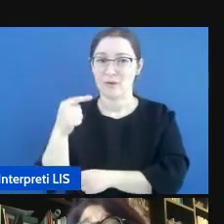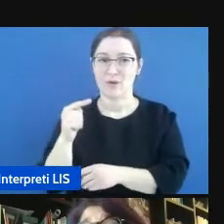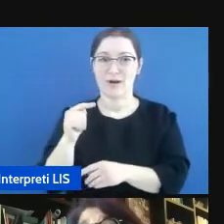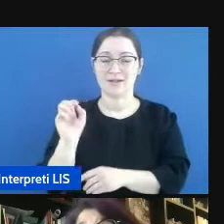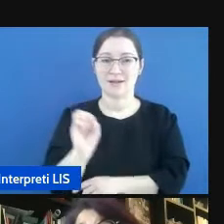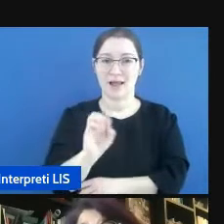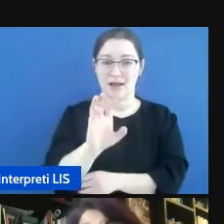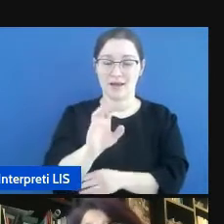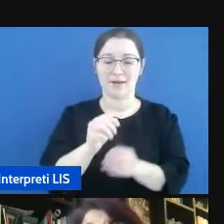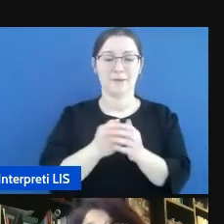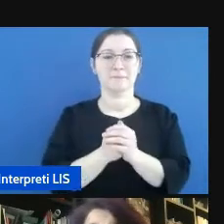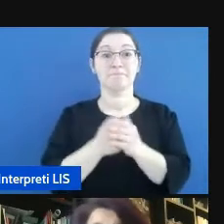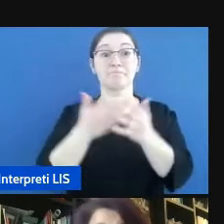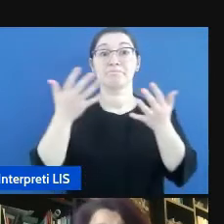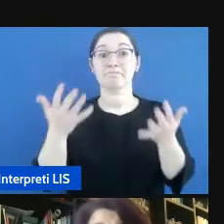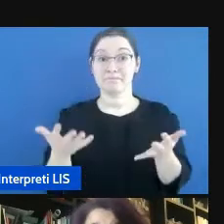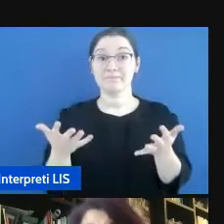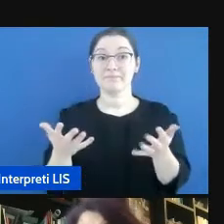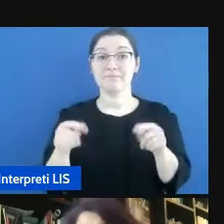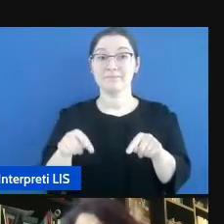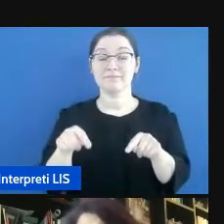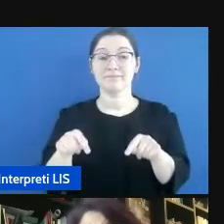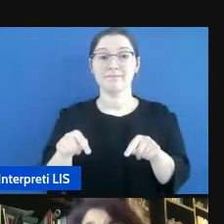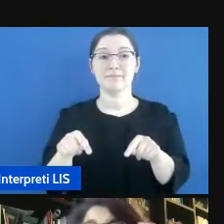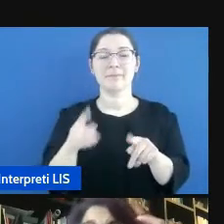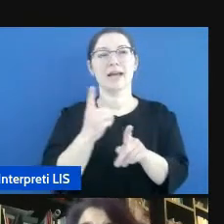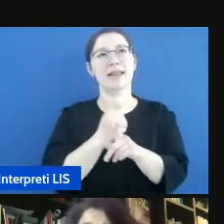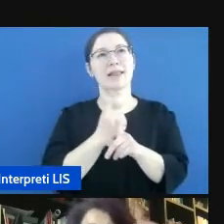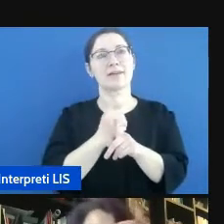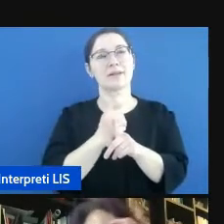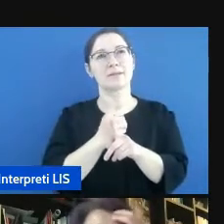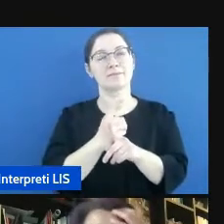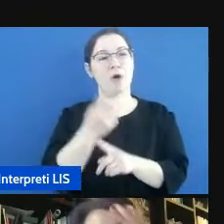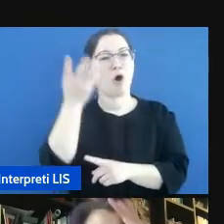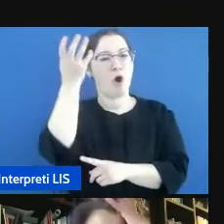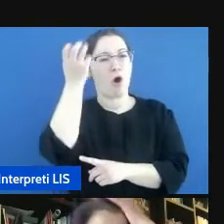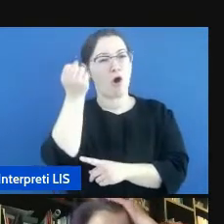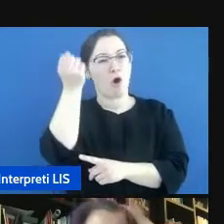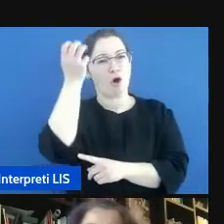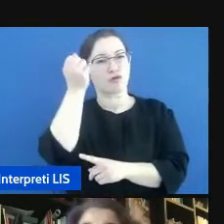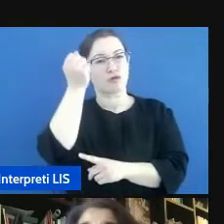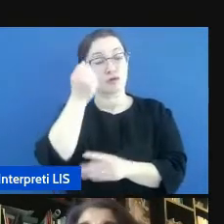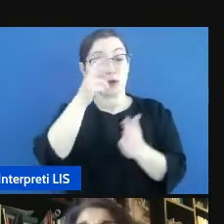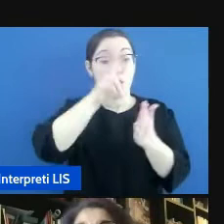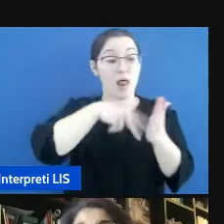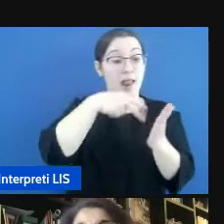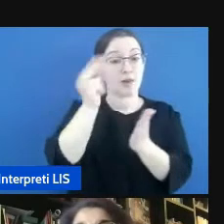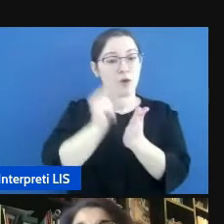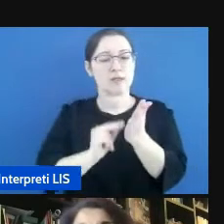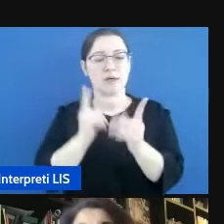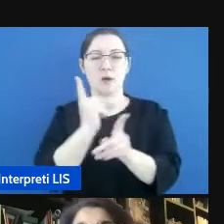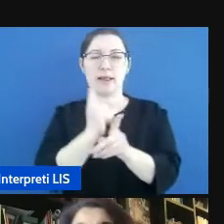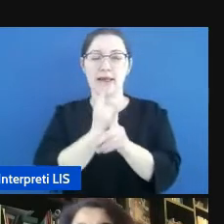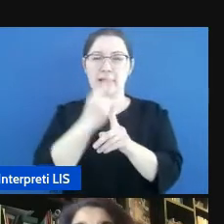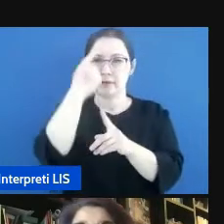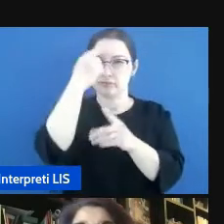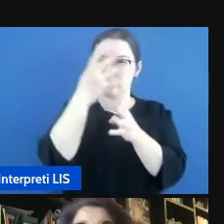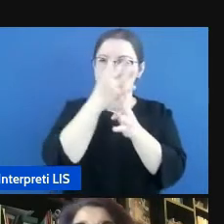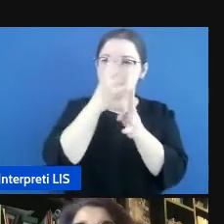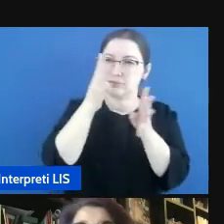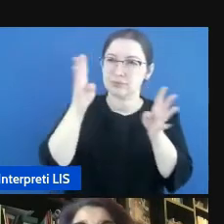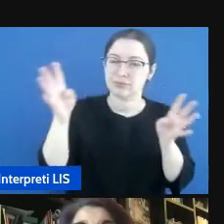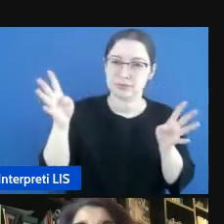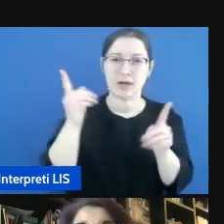questo punto è necessario allargare il concetto di alfabetizzazione, che non è più